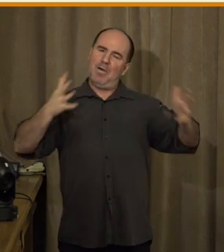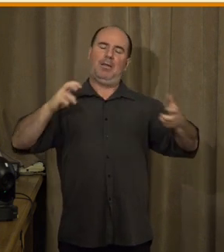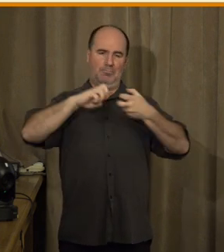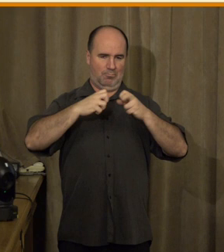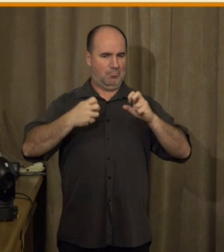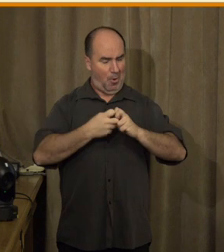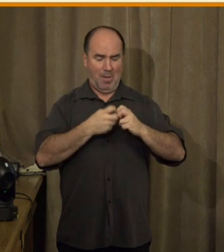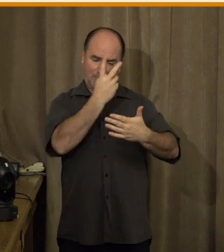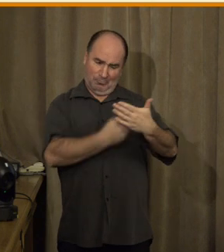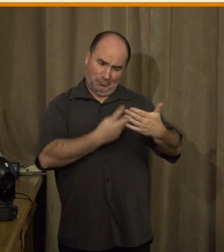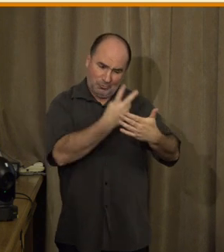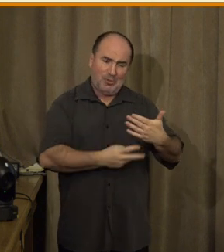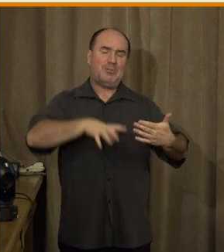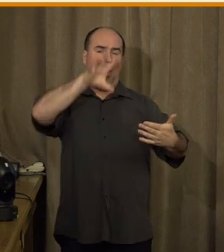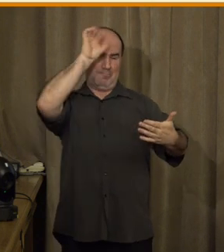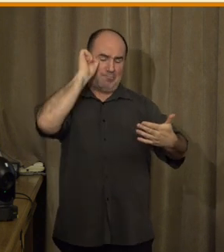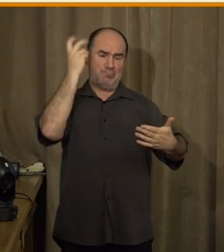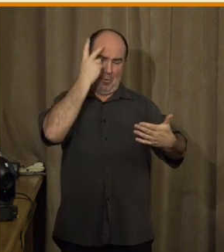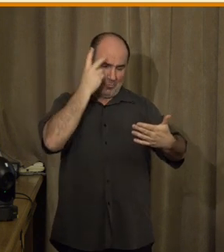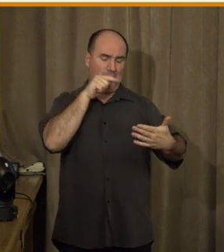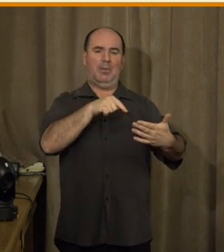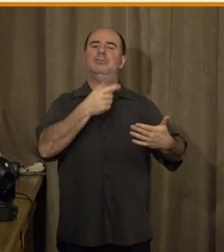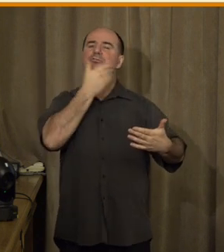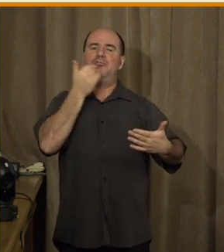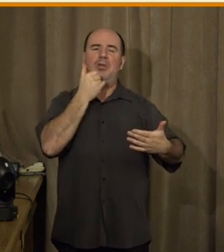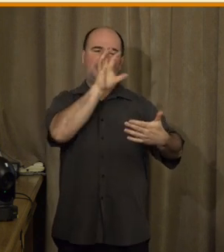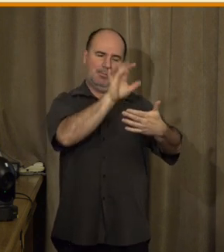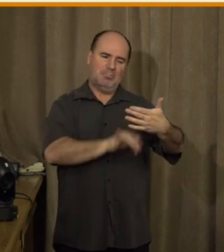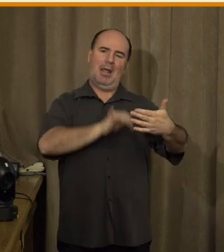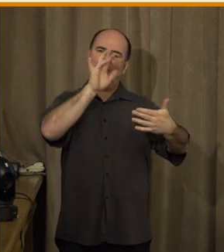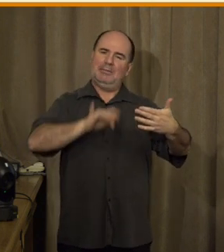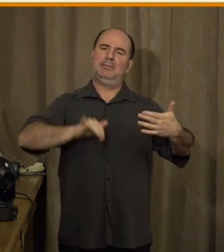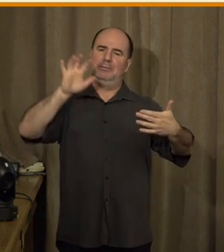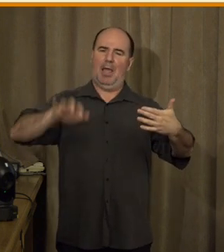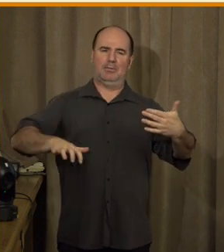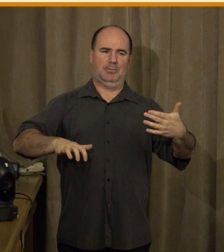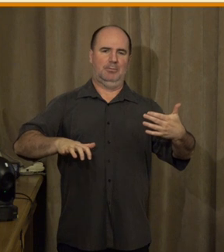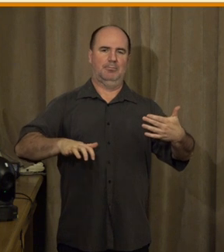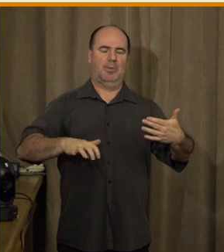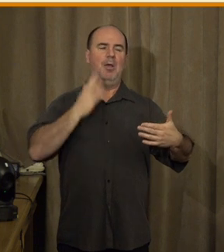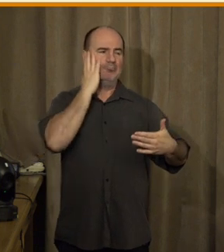česky psaných textů. Že mají velké problémy s produkcí psaných textů. Jestli můžu prosit další slajd, tam je